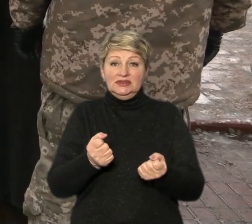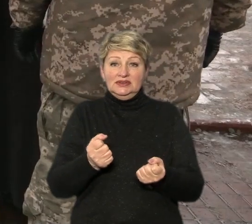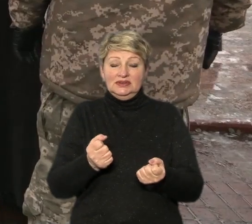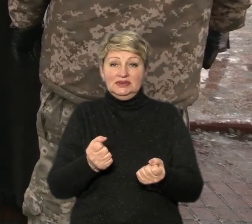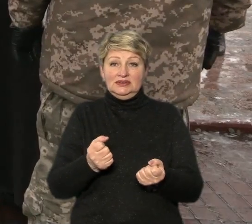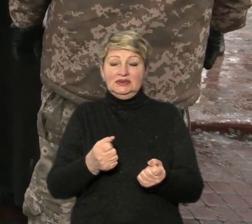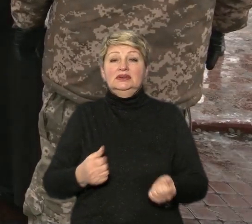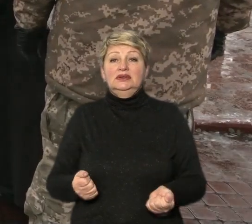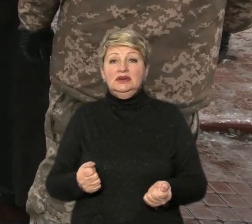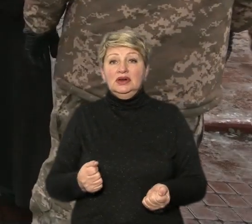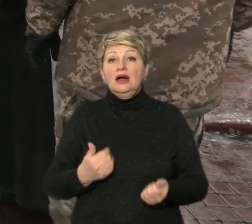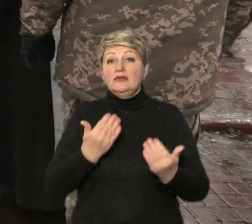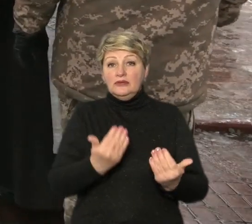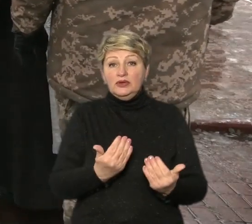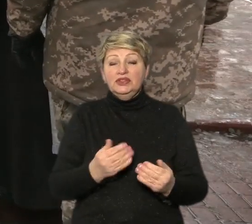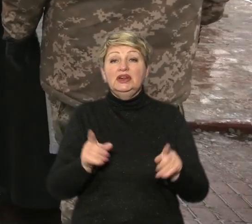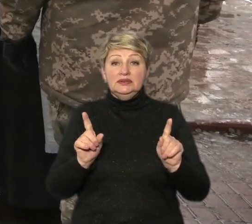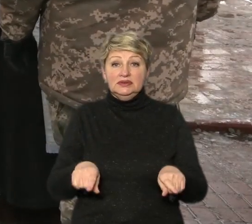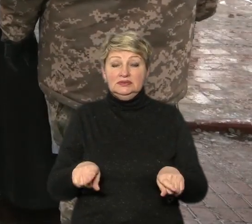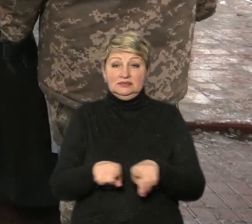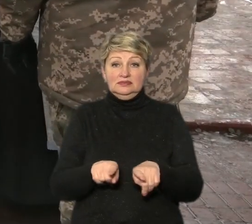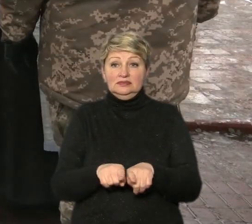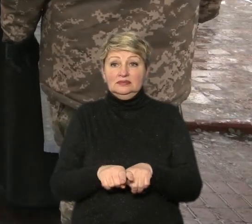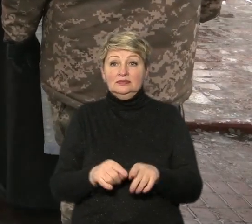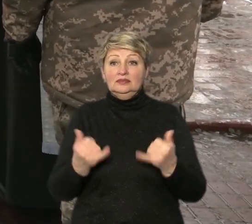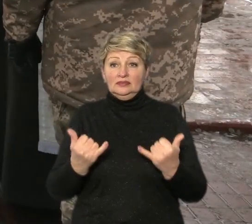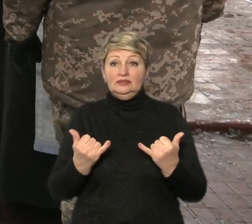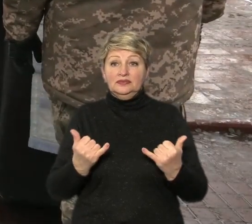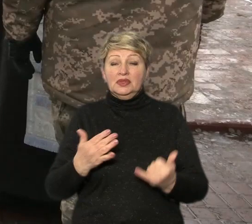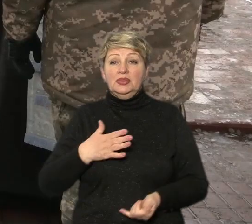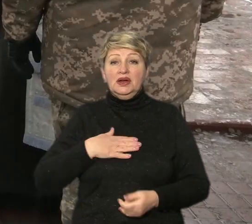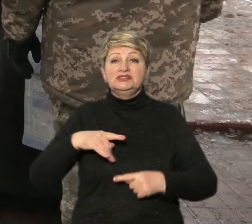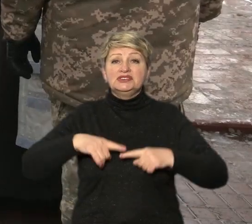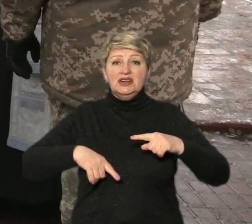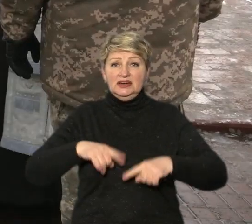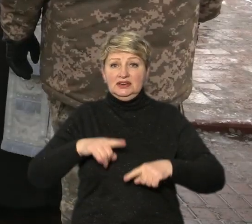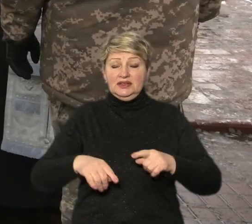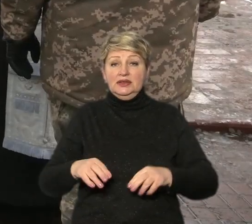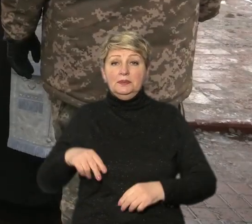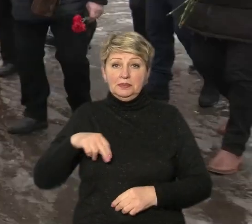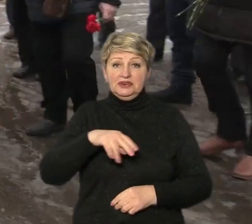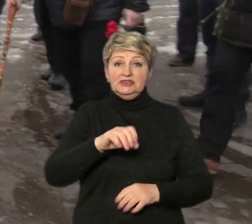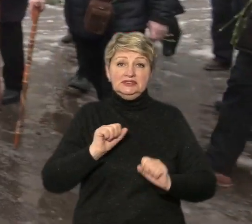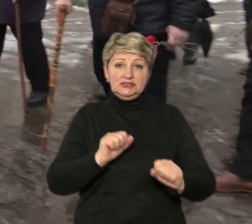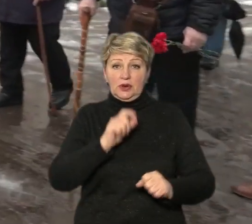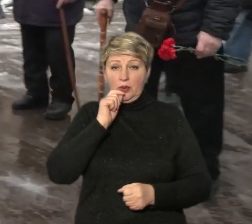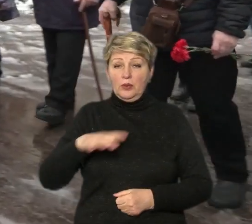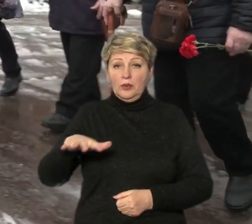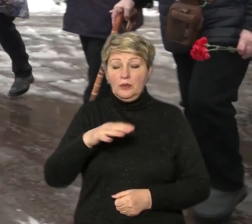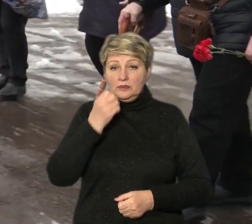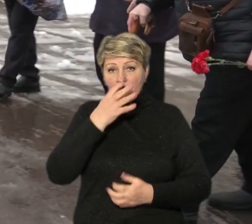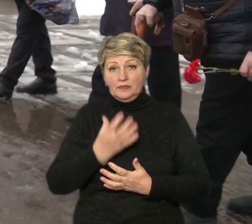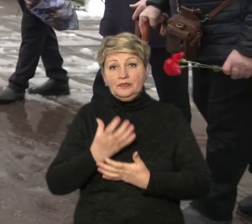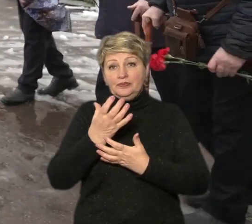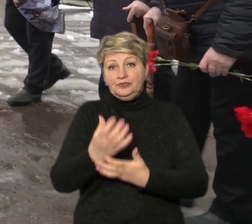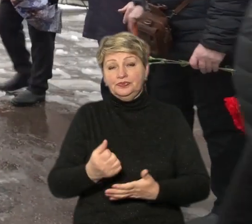так само, як зараз не йдуть, то також наші рідні пішли захищати Україну. Поклали квіти і